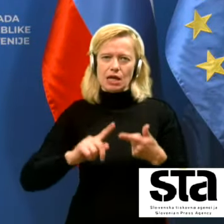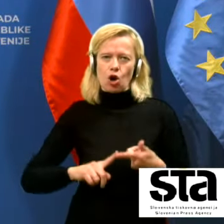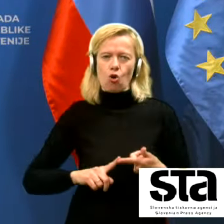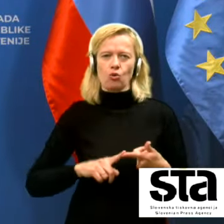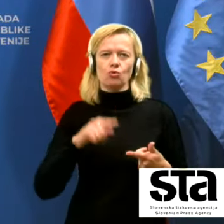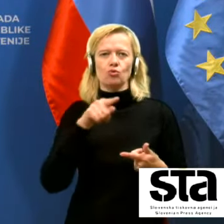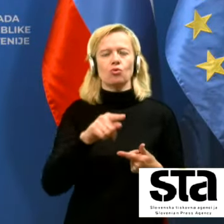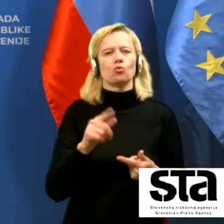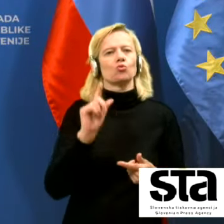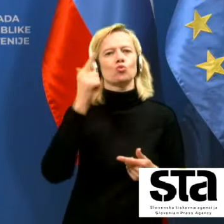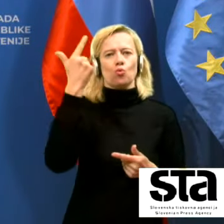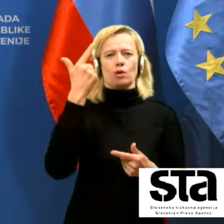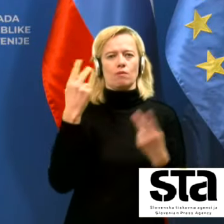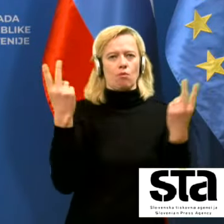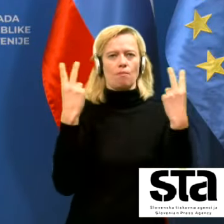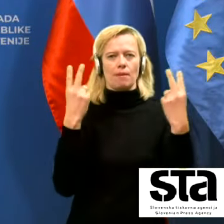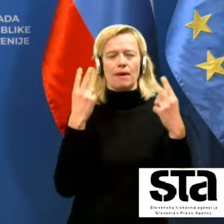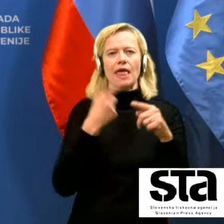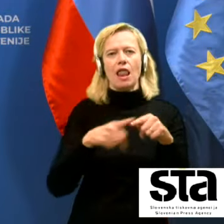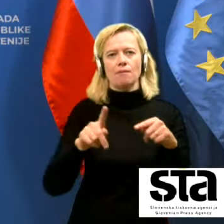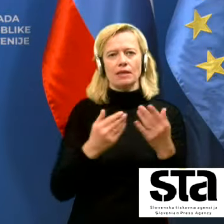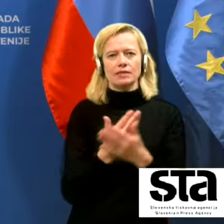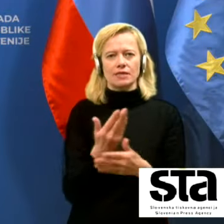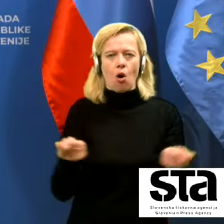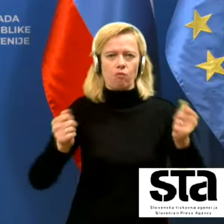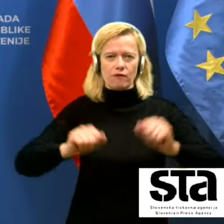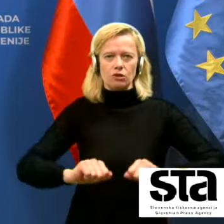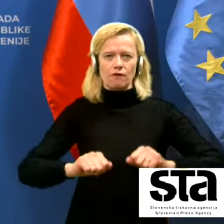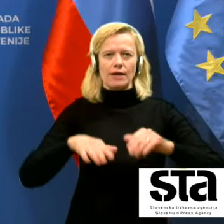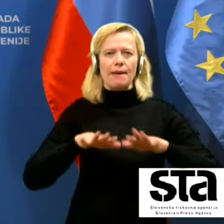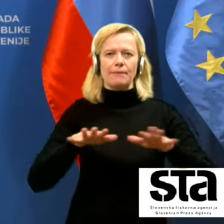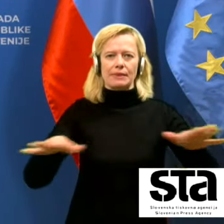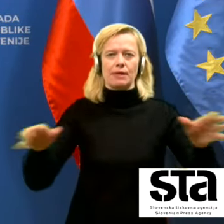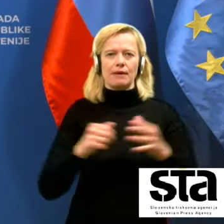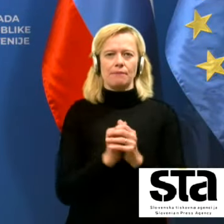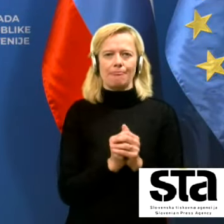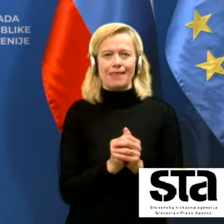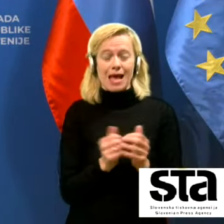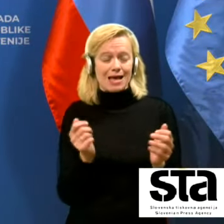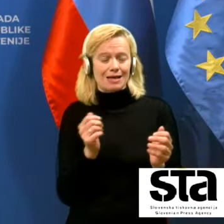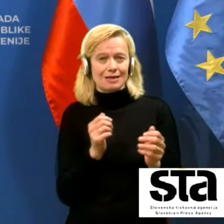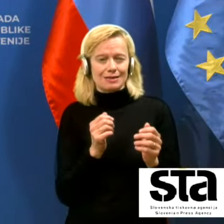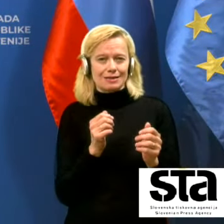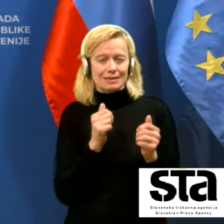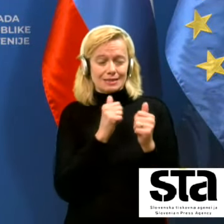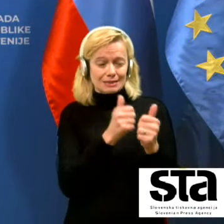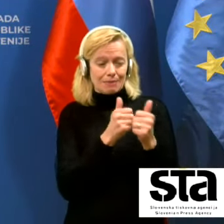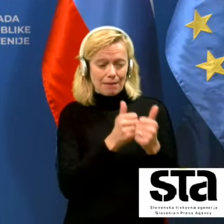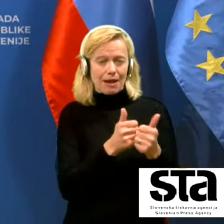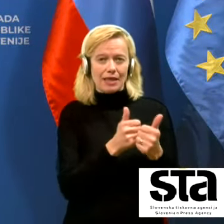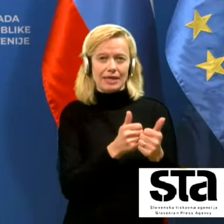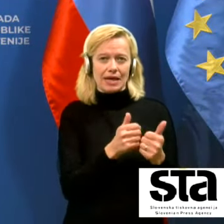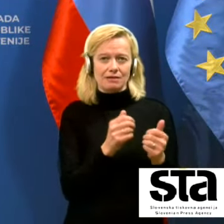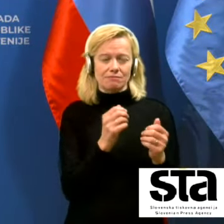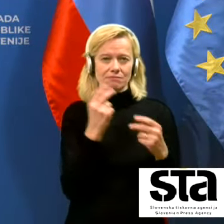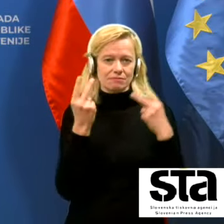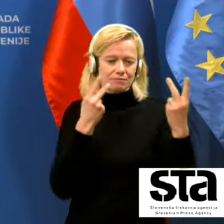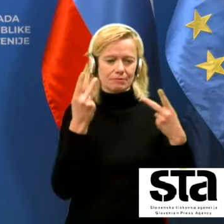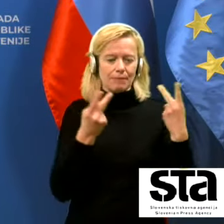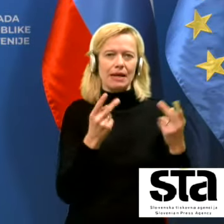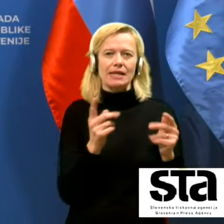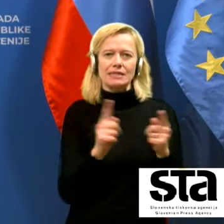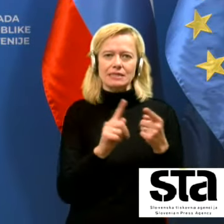za obladovanje epidemije. In spremljanje stikov, sveda, ob pogojih, ko je